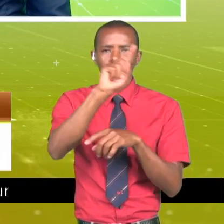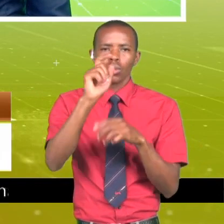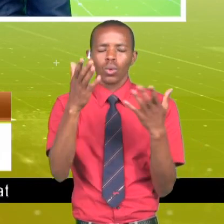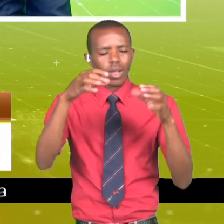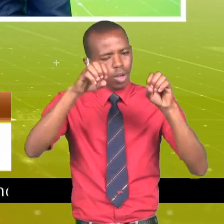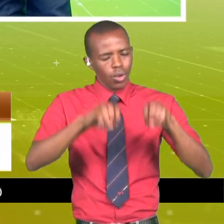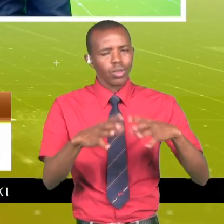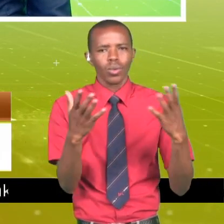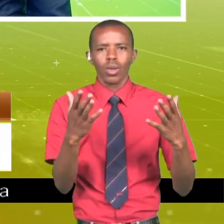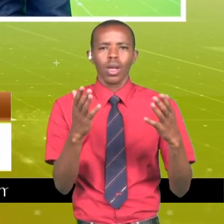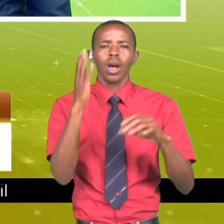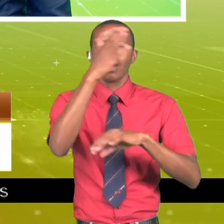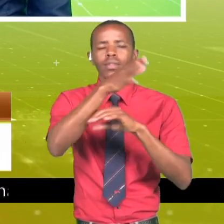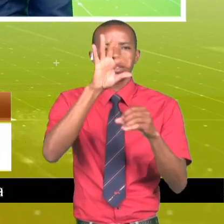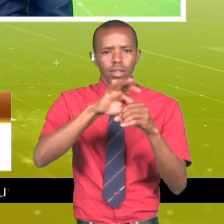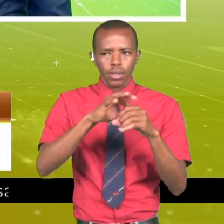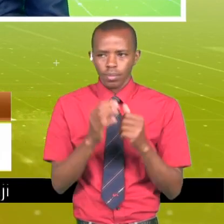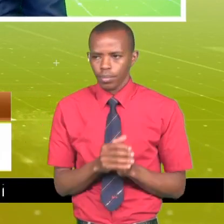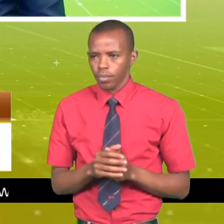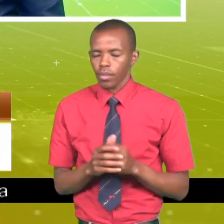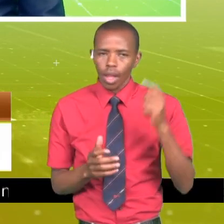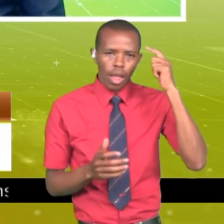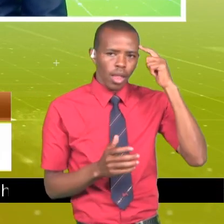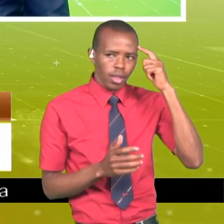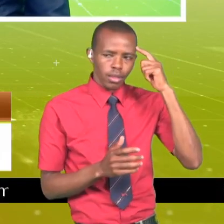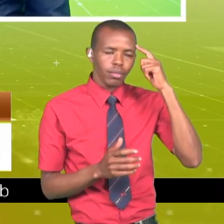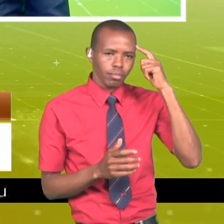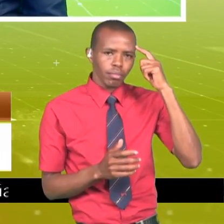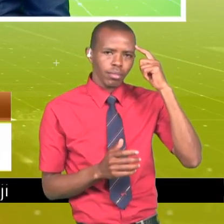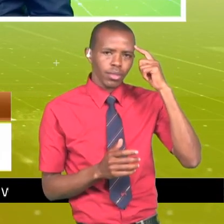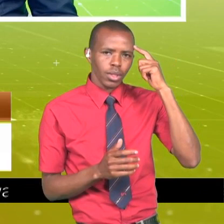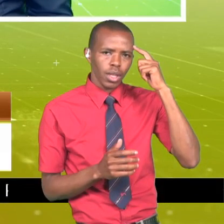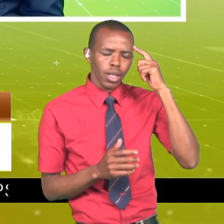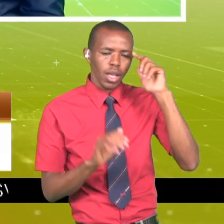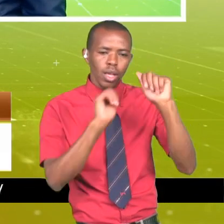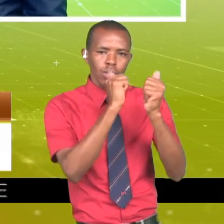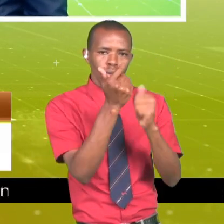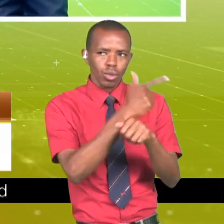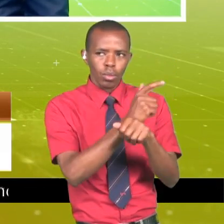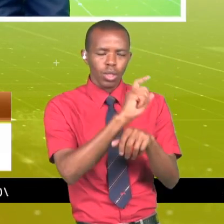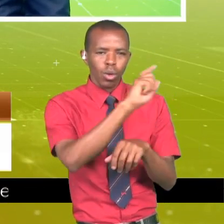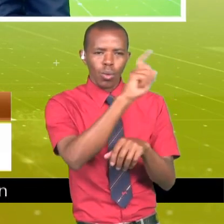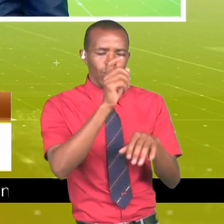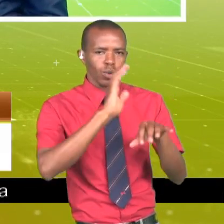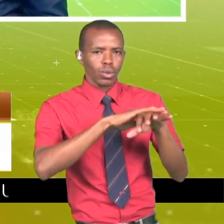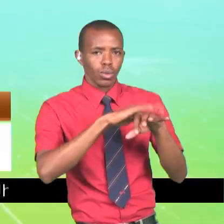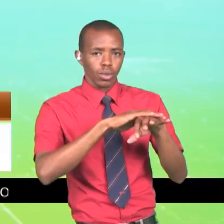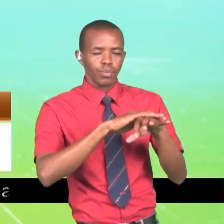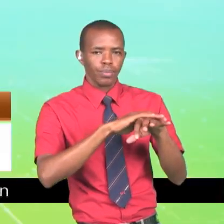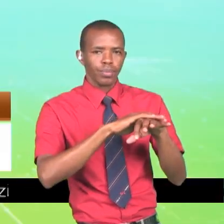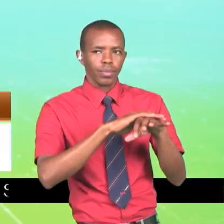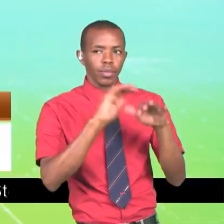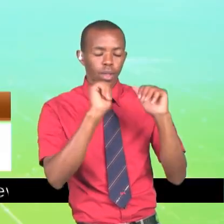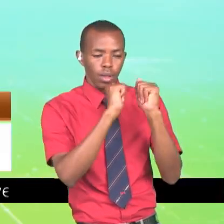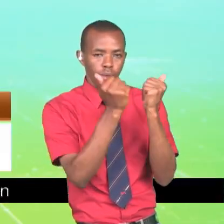ulipotelea wapi baada kupewa kura? Nathani ukiangalia katika mtandao, nathani iyo swali ni swali nzuri. Ukiangalia